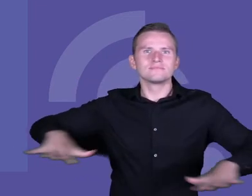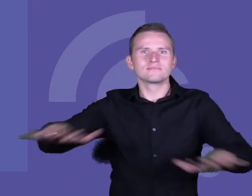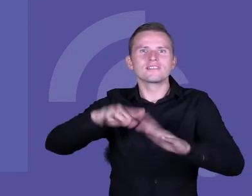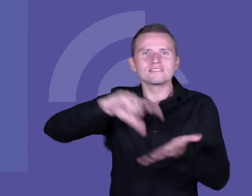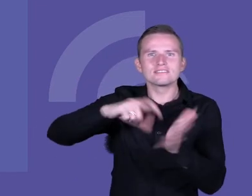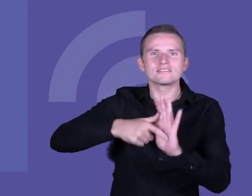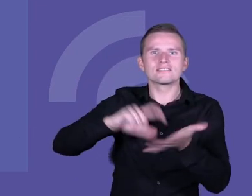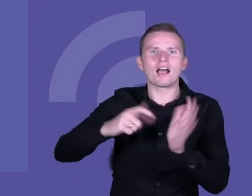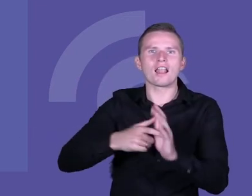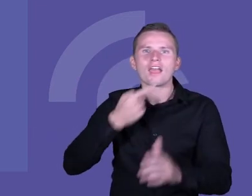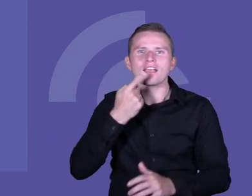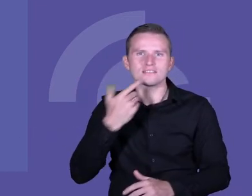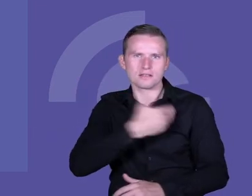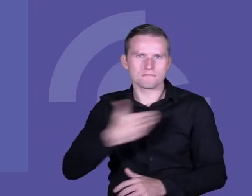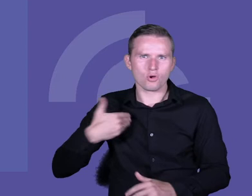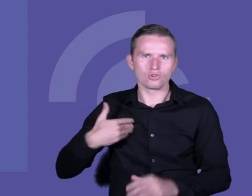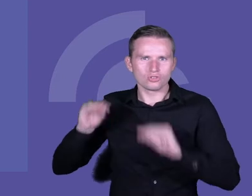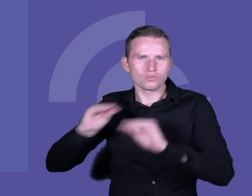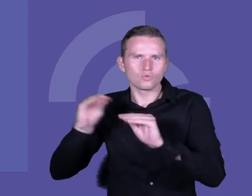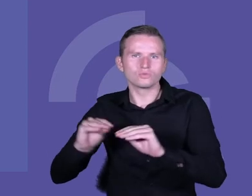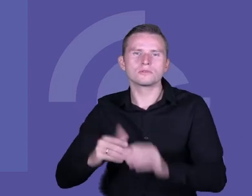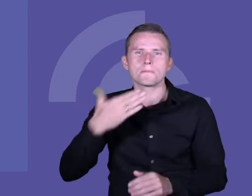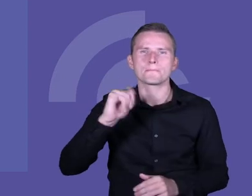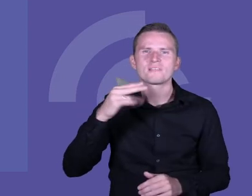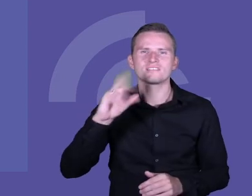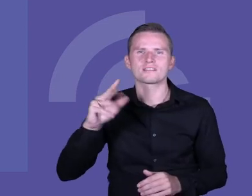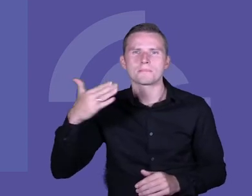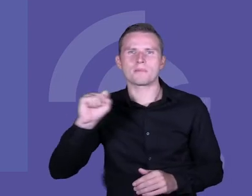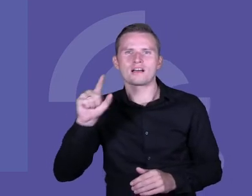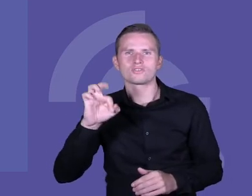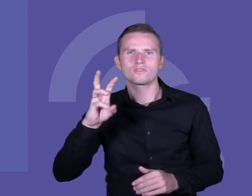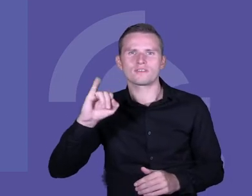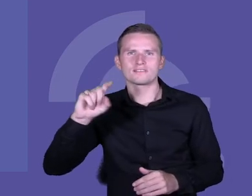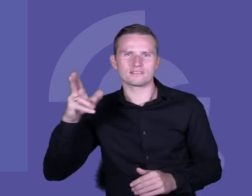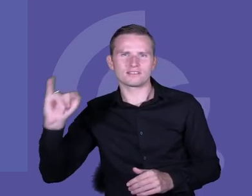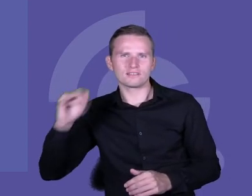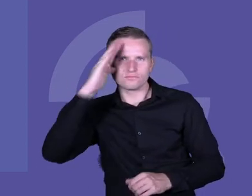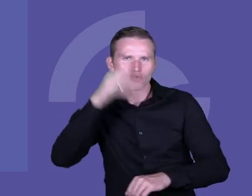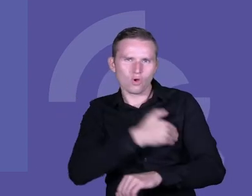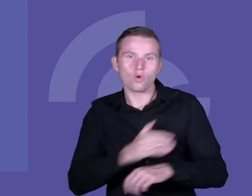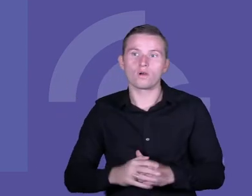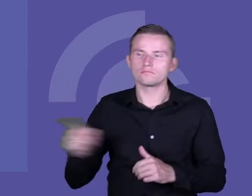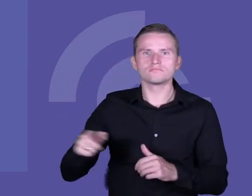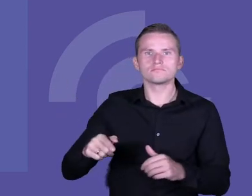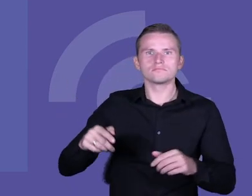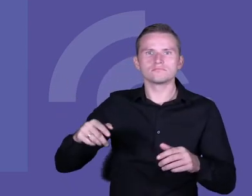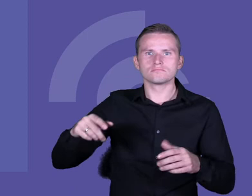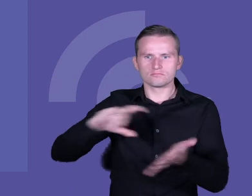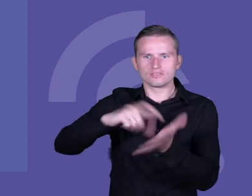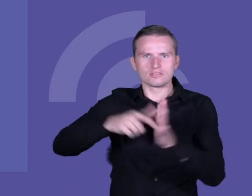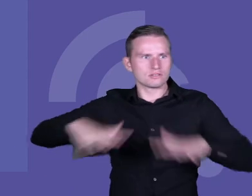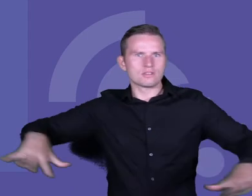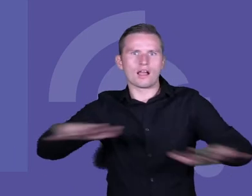ze szkoły w Miejsku Mazowieckim, pracownia, która zachęca do czytania i jak doskonale promuje